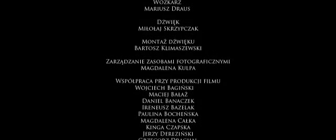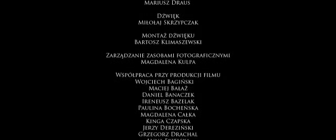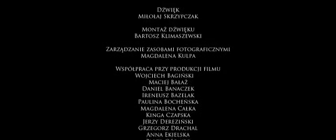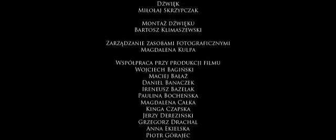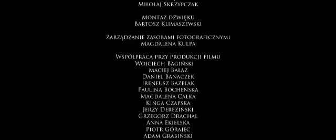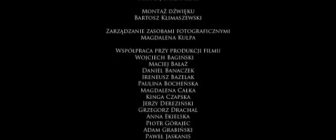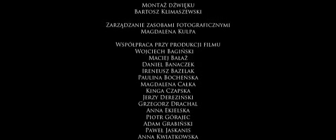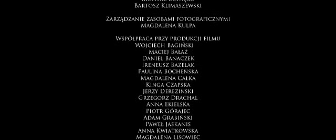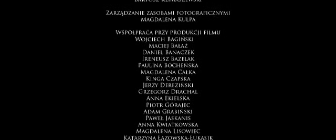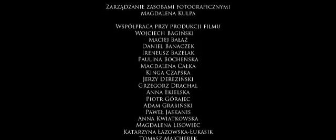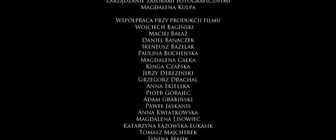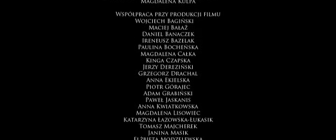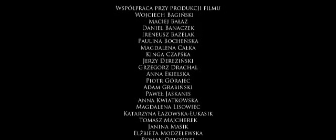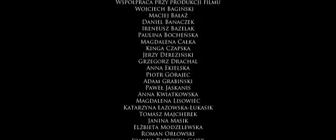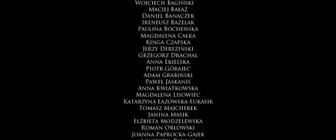KONIEC!